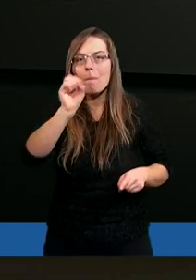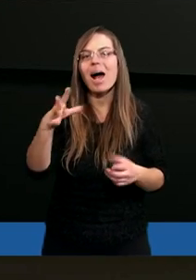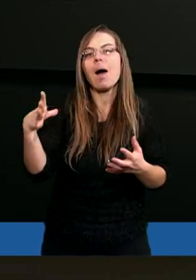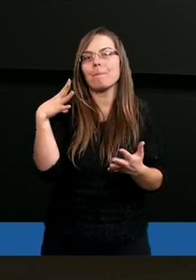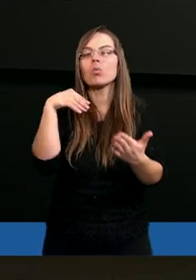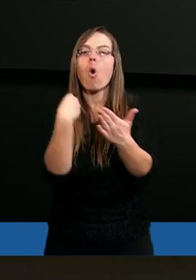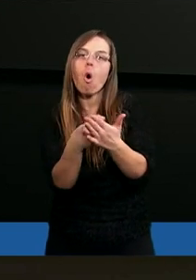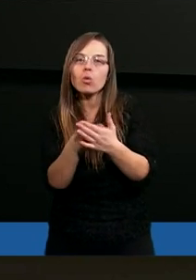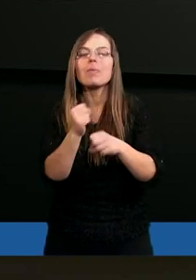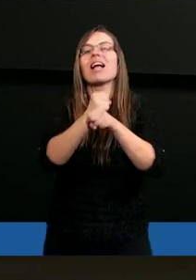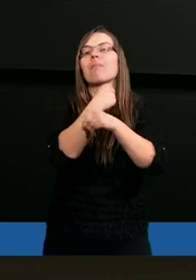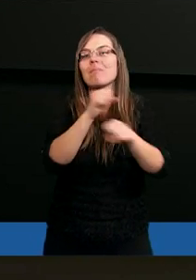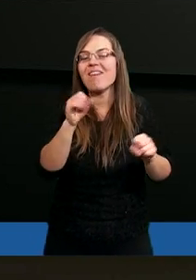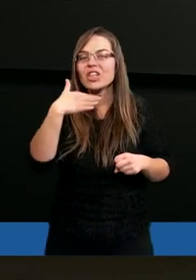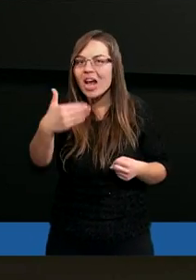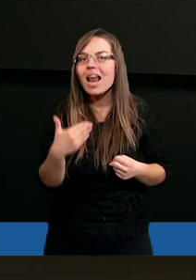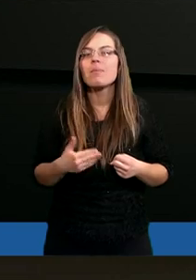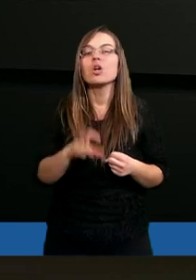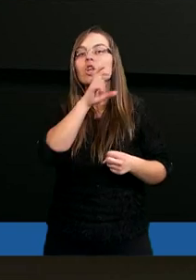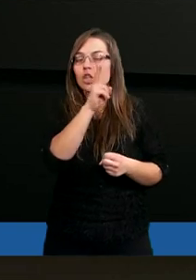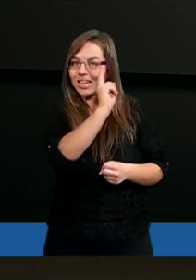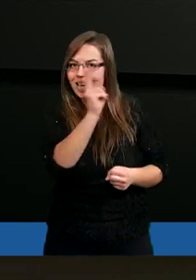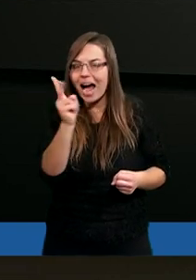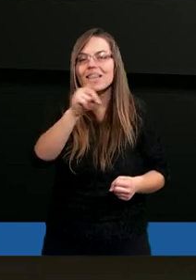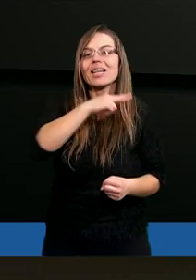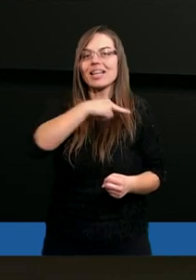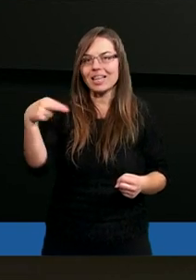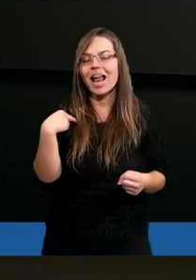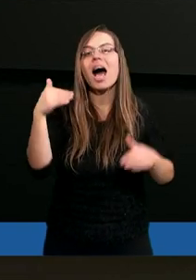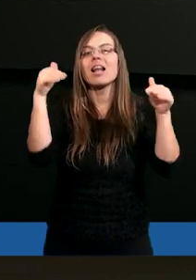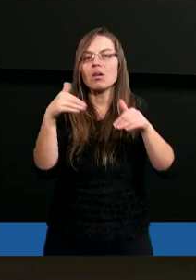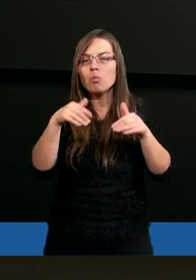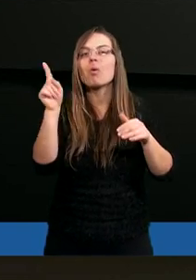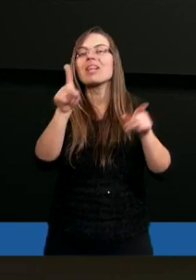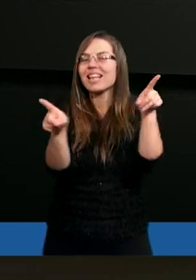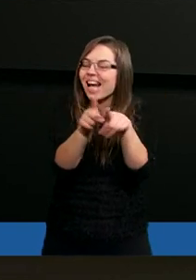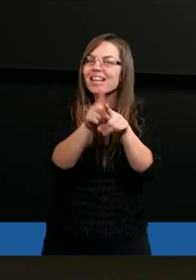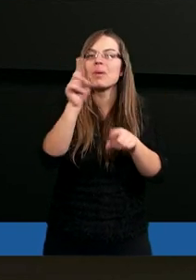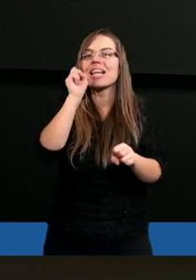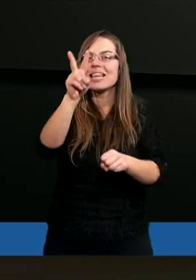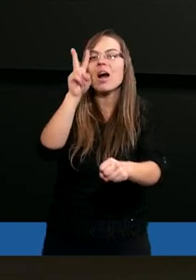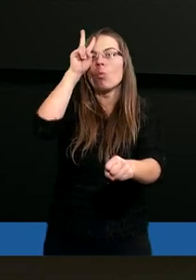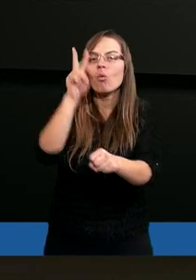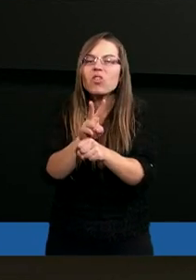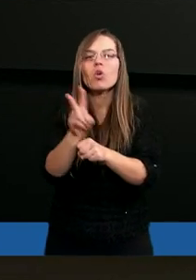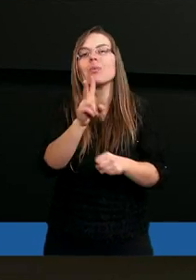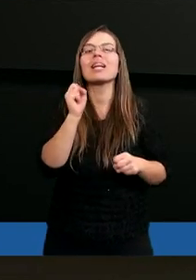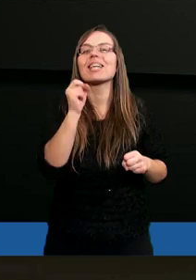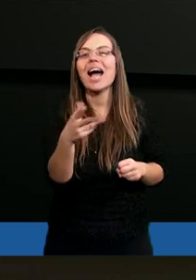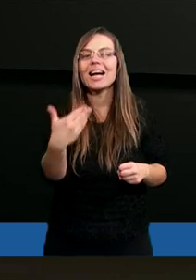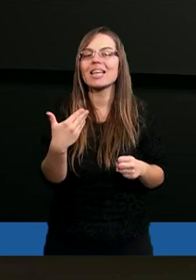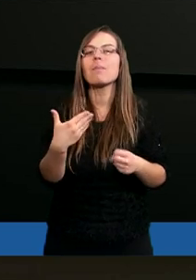Odkupicielem, był Zbawicielem? Czy każdy z nas mógłby z taką ufnością, z takim